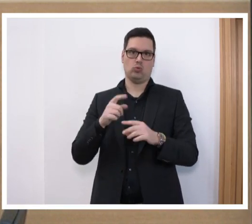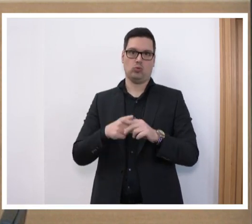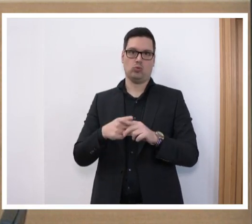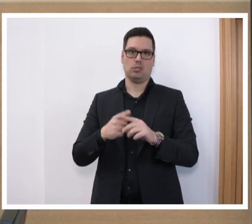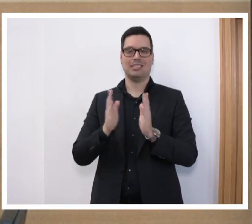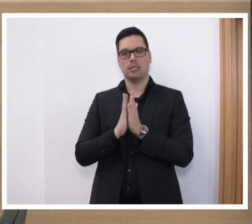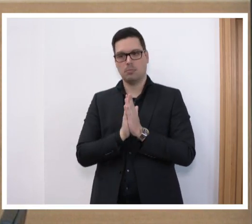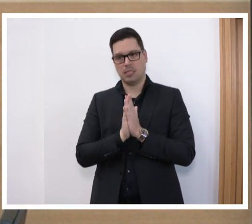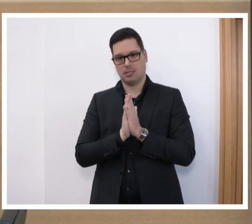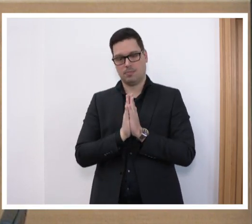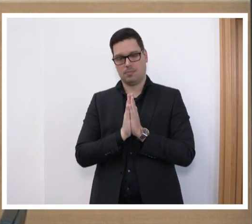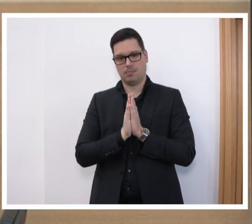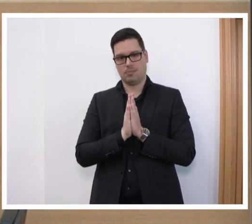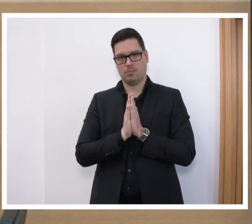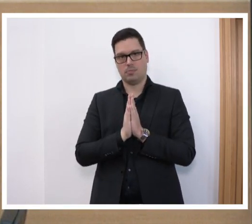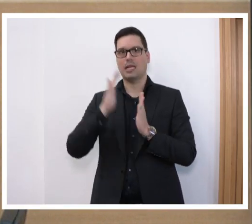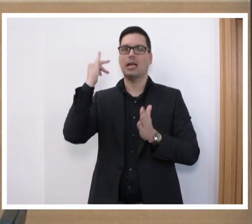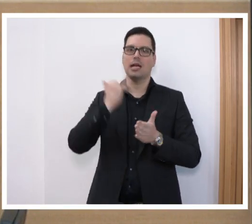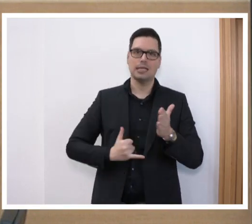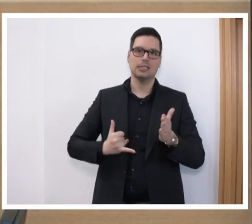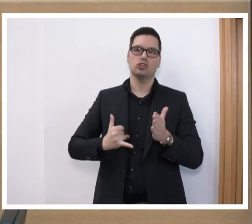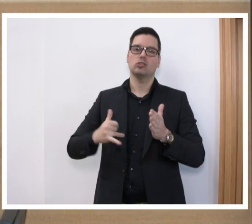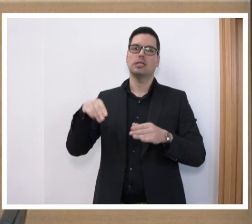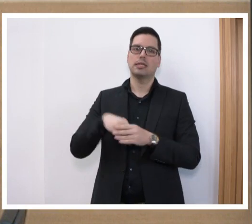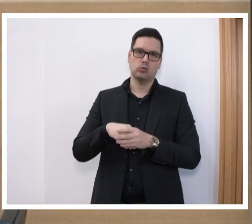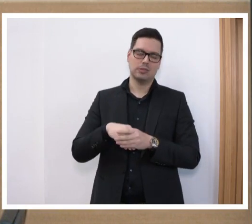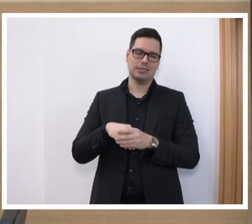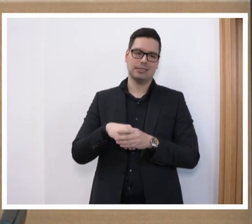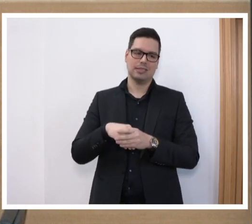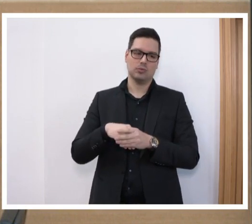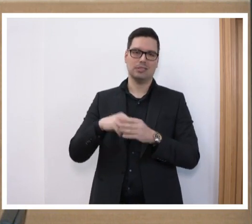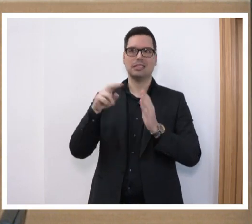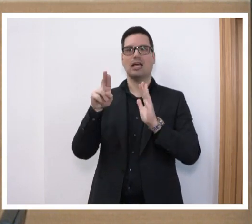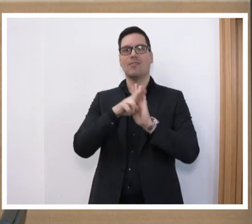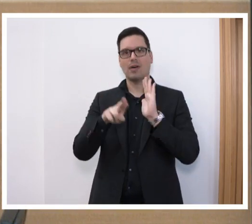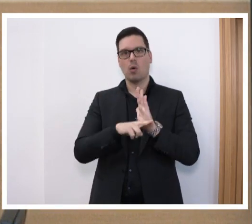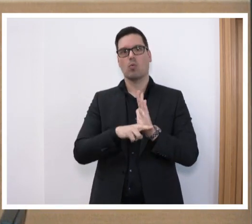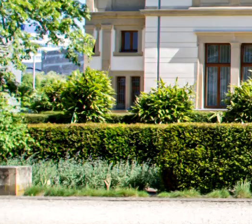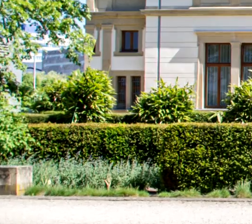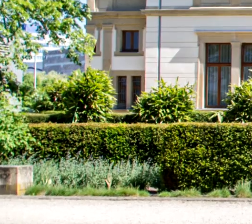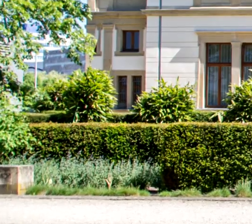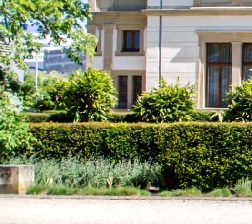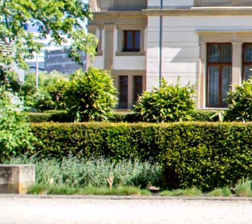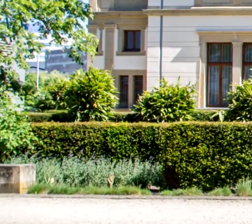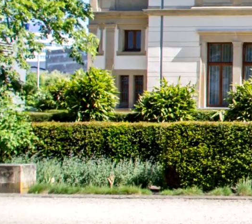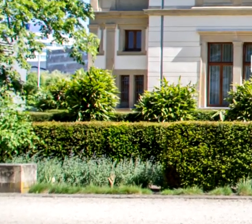bitte eindringlich darum, endlich die Inklusionsverordnung zu evaluieren, dass dann auch Schlüsse gezogen werden können.